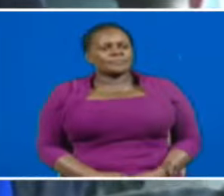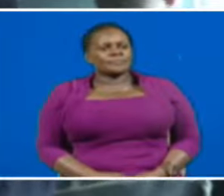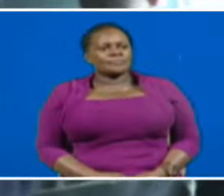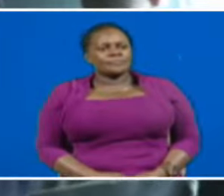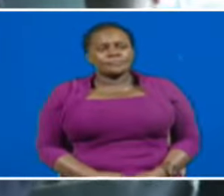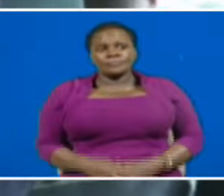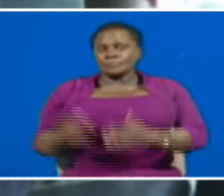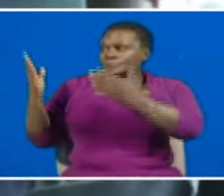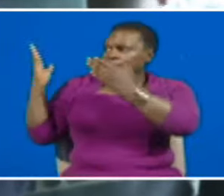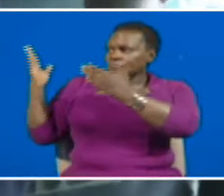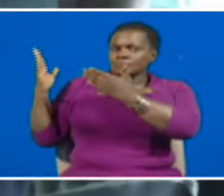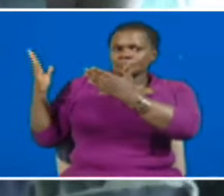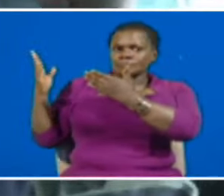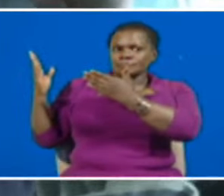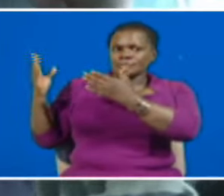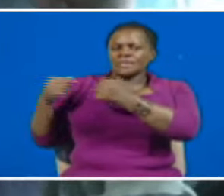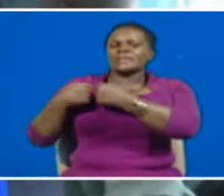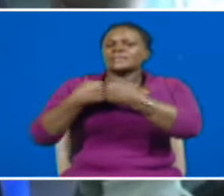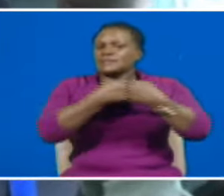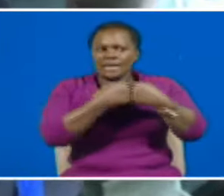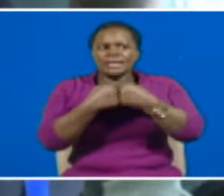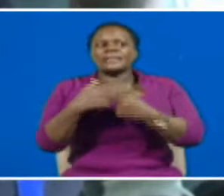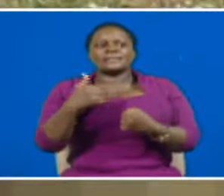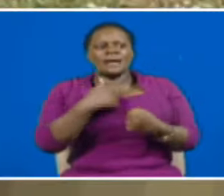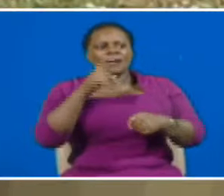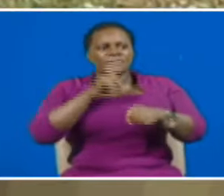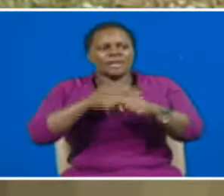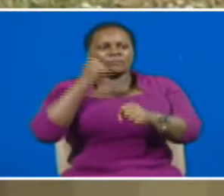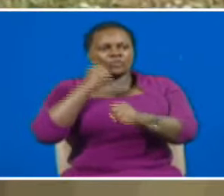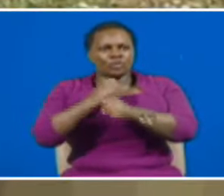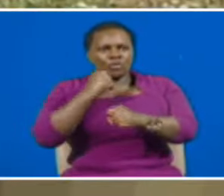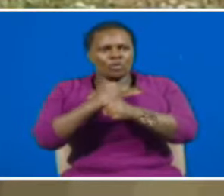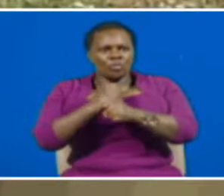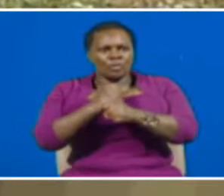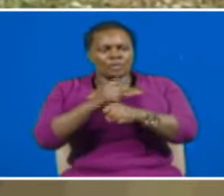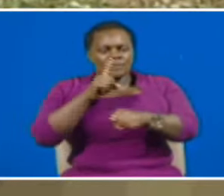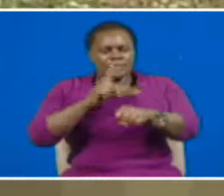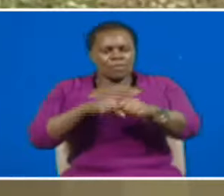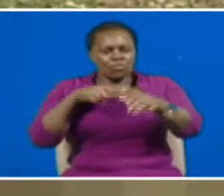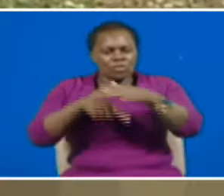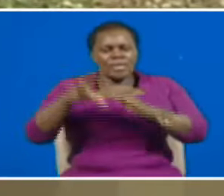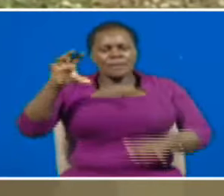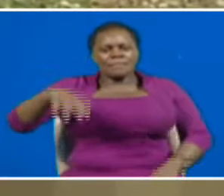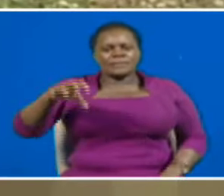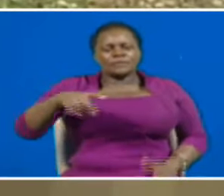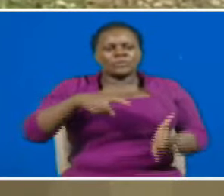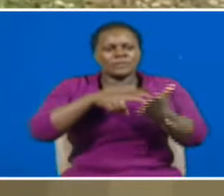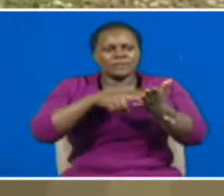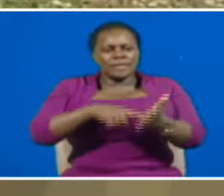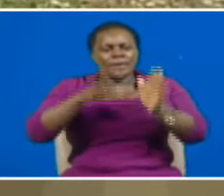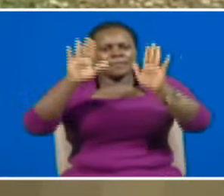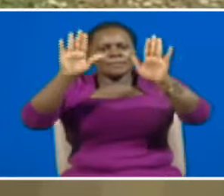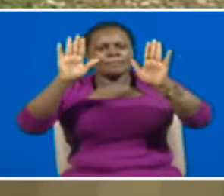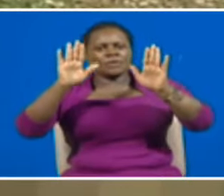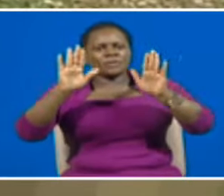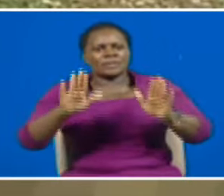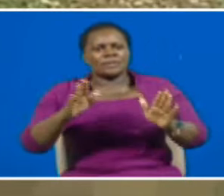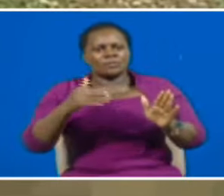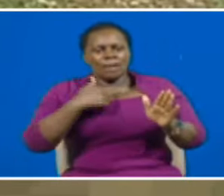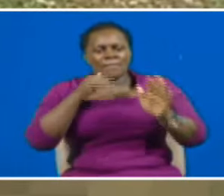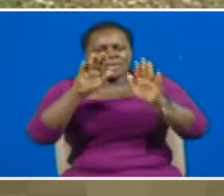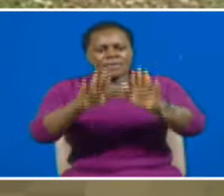Kome anaelezi ya changamoto anazokabiliana nazo kila siku kwenye matatu. Akisisitiza umuhimu wakua